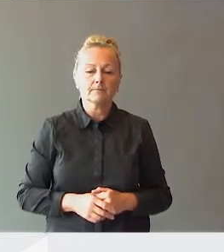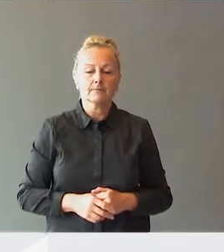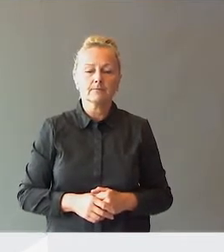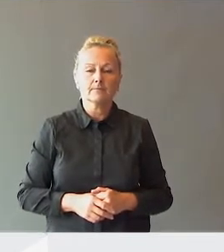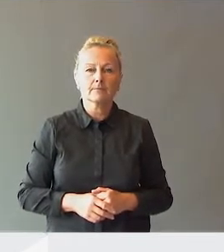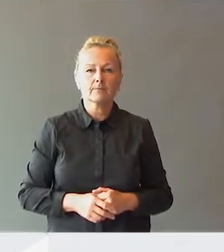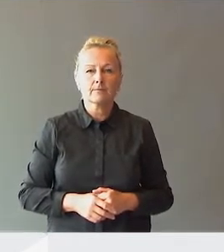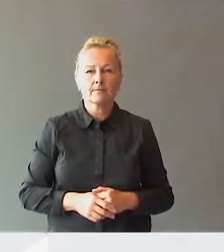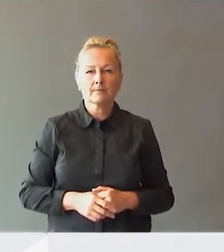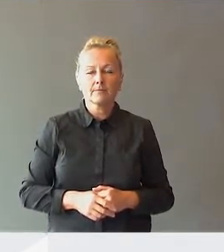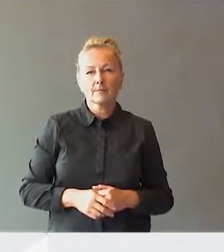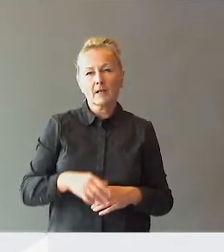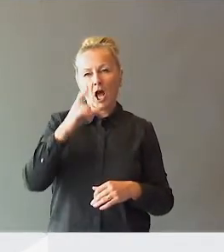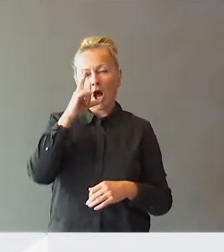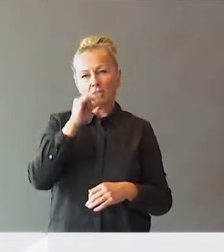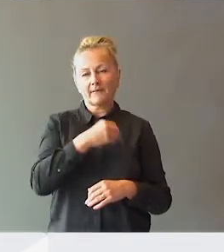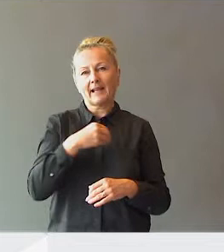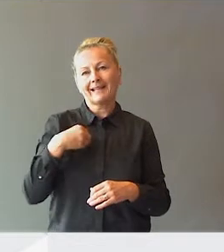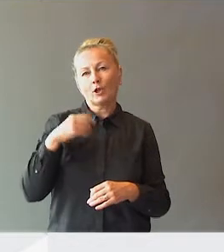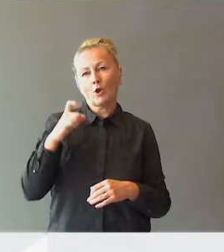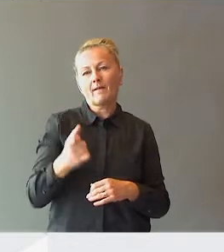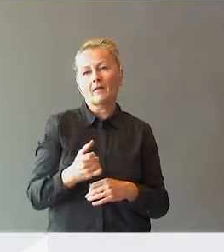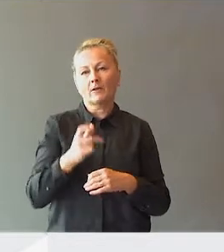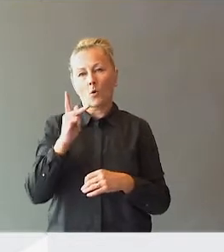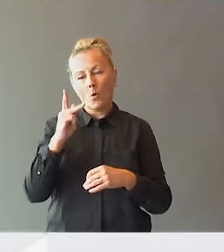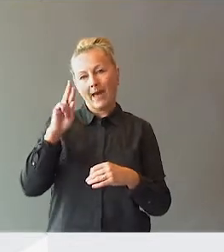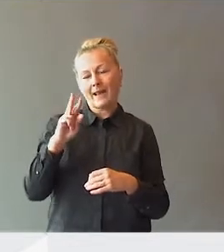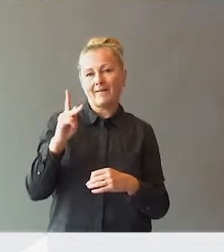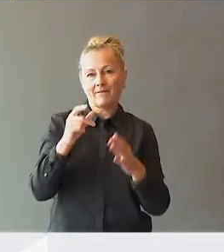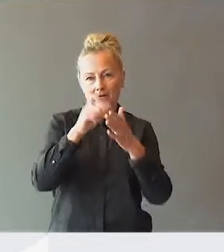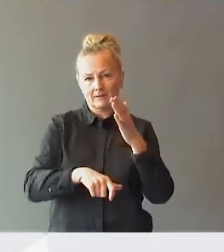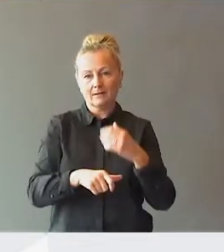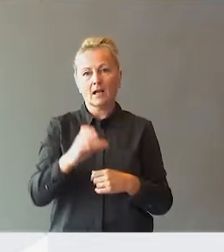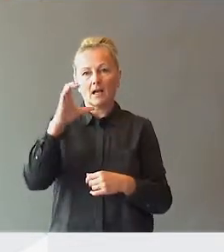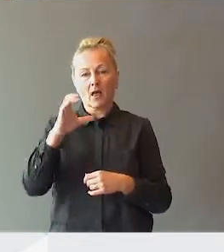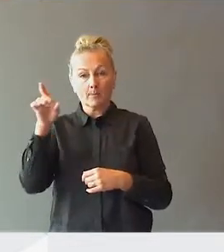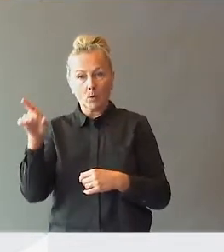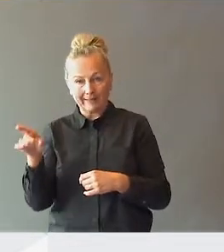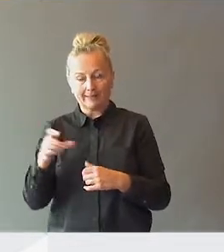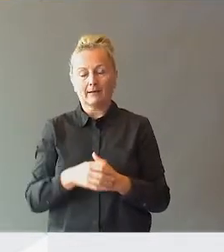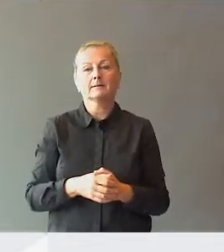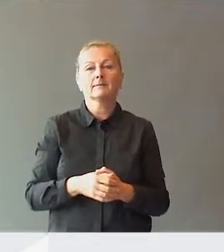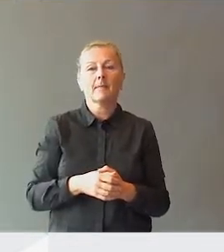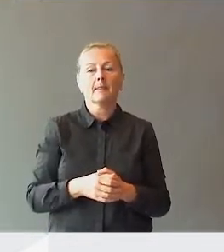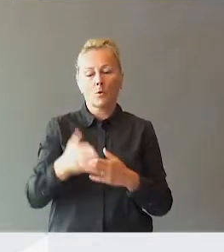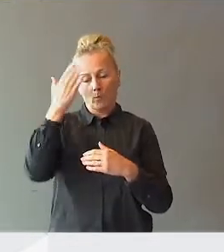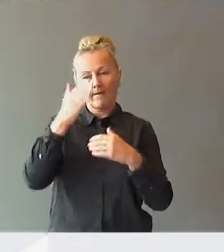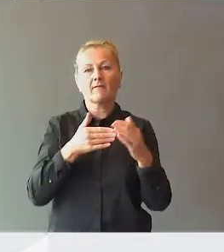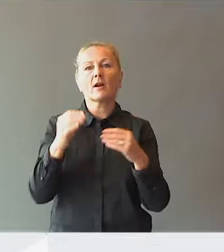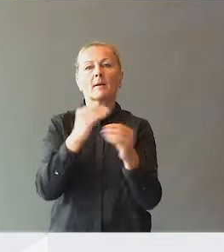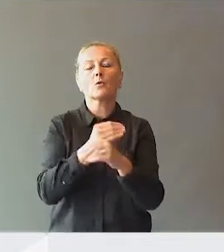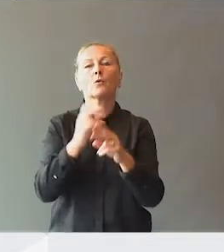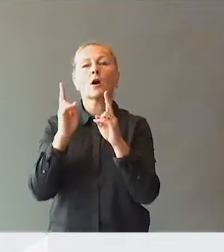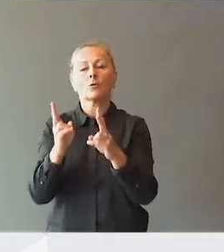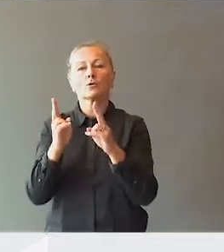Hans-Fredrik Grøvvann fra KrF. Du er kanpolit, du har hovedfag i pedagogikk, og du har